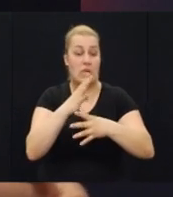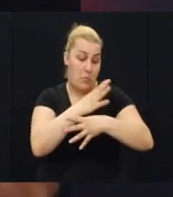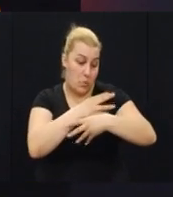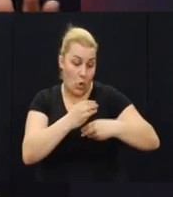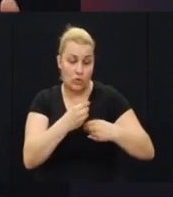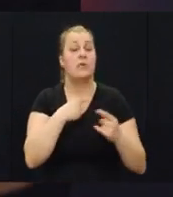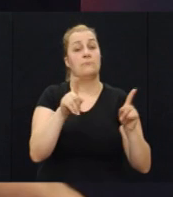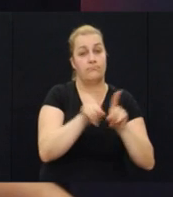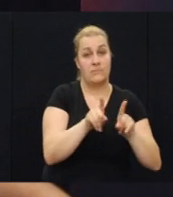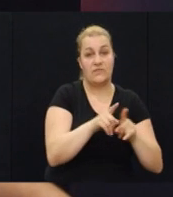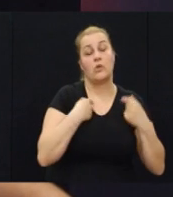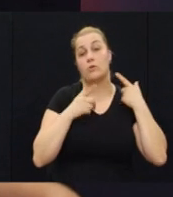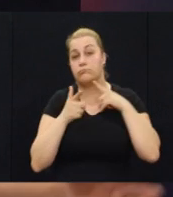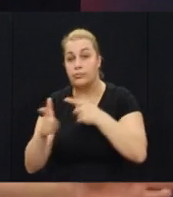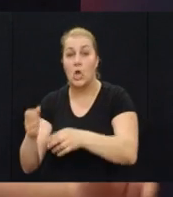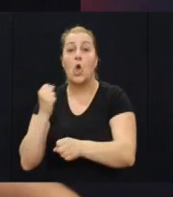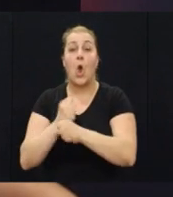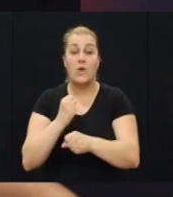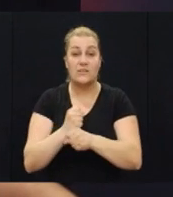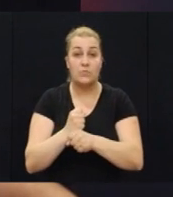počet krenulo prije u